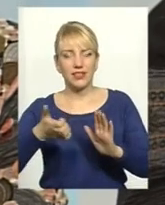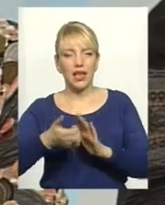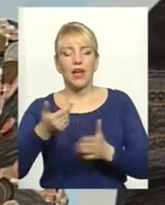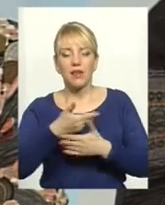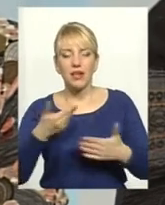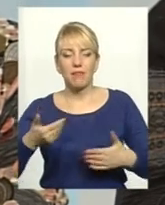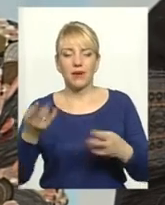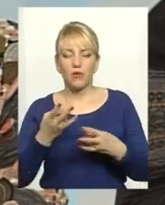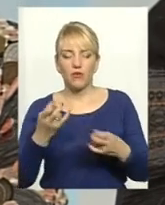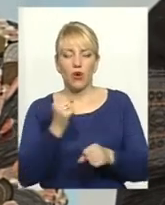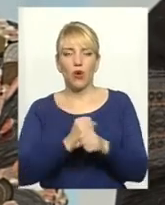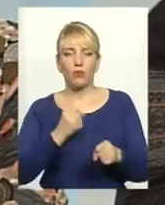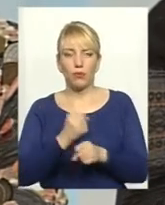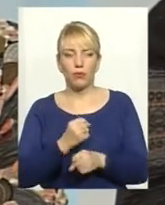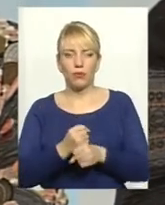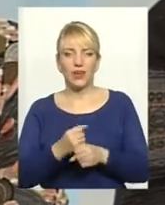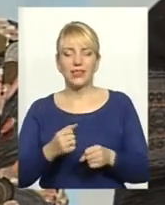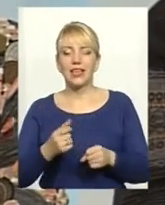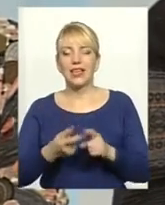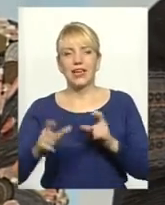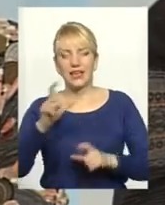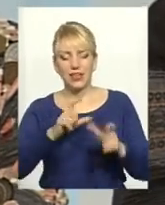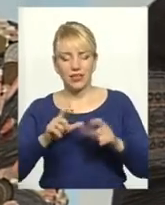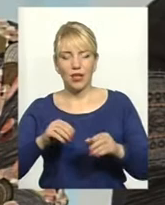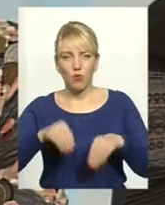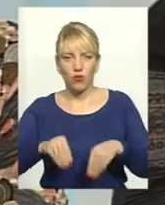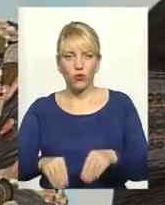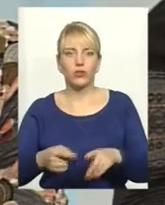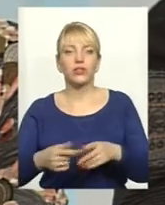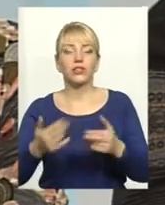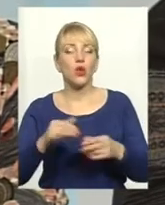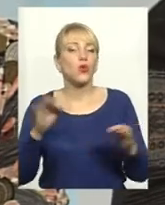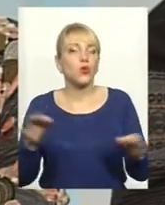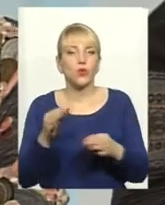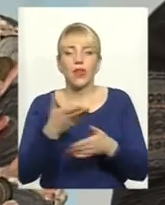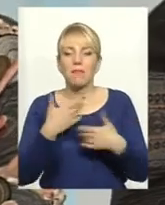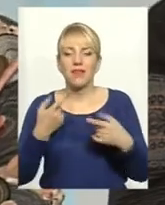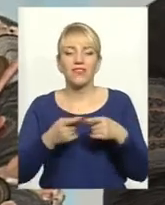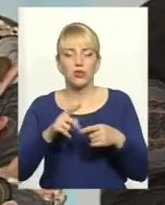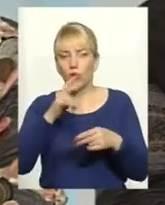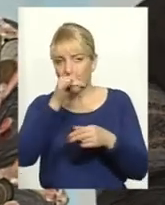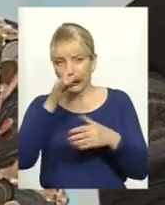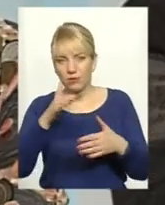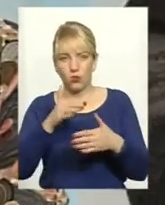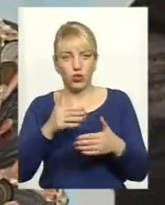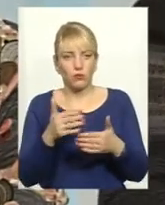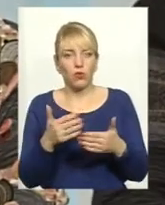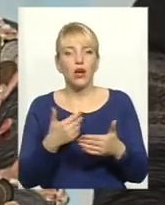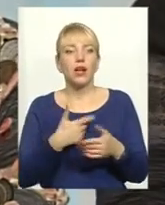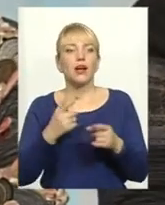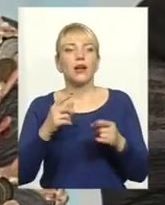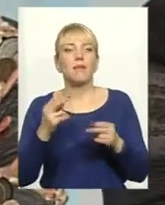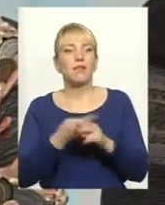обробляти інтенсивний захист проти самих хімій, знову ж нікуди не дінемося, тому що вся та екзотика, яку показали по телевізору